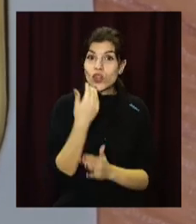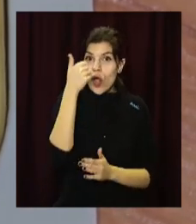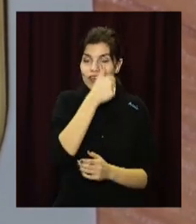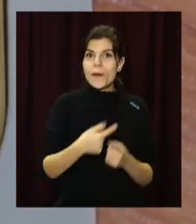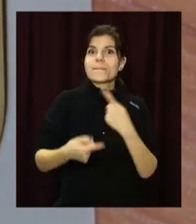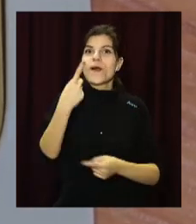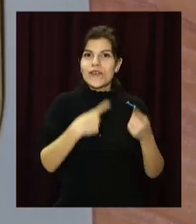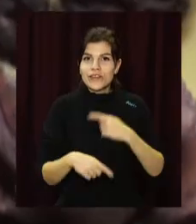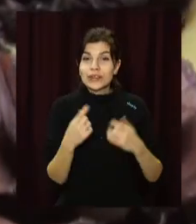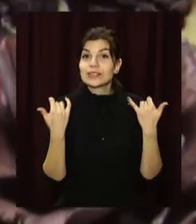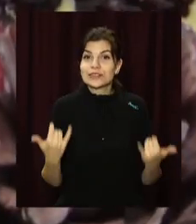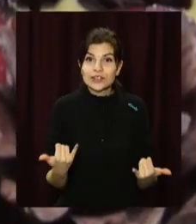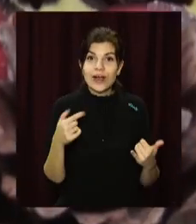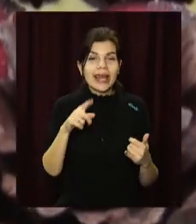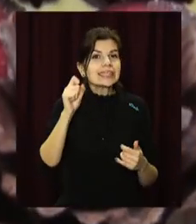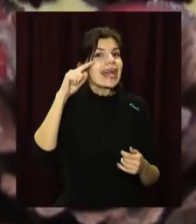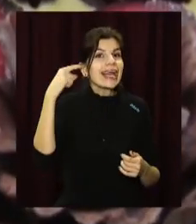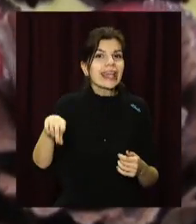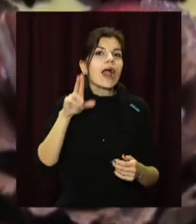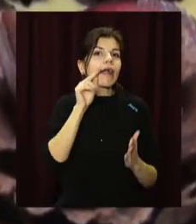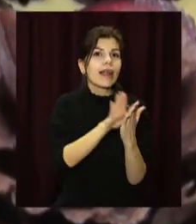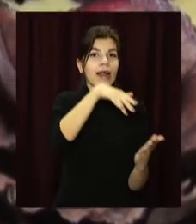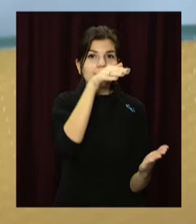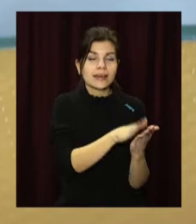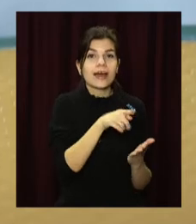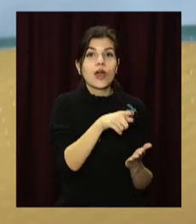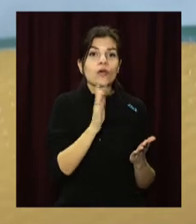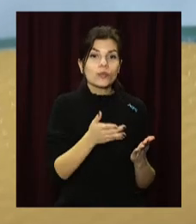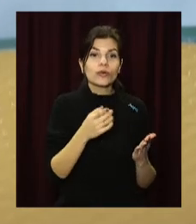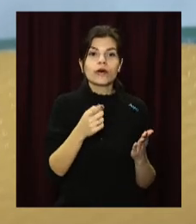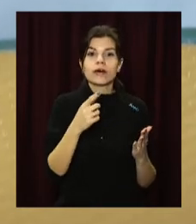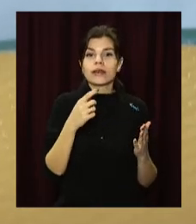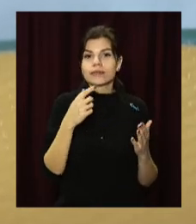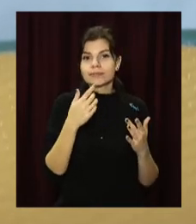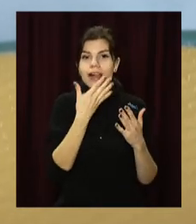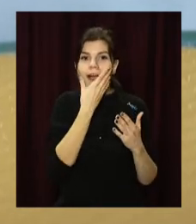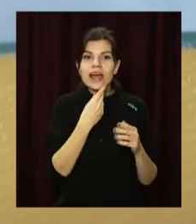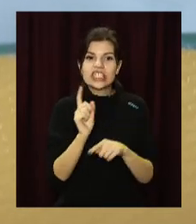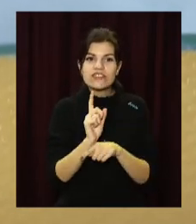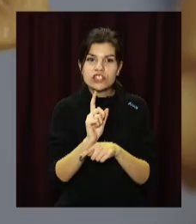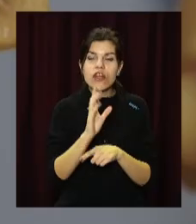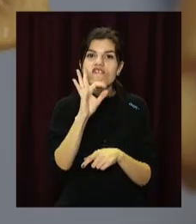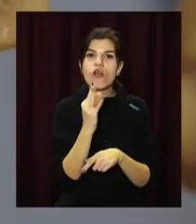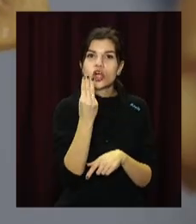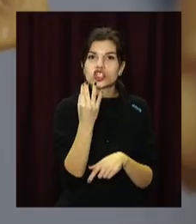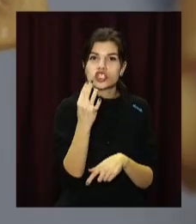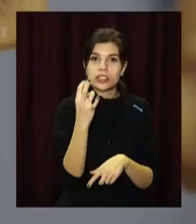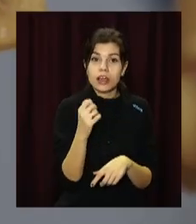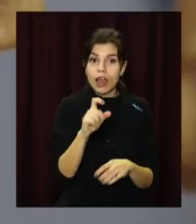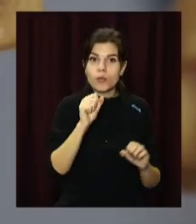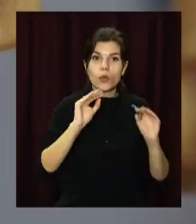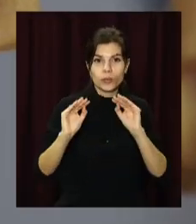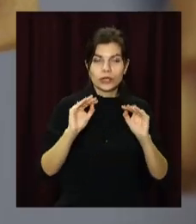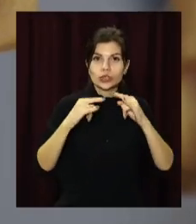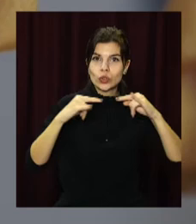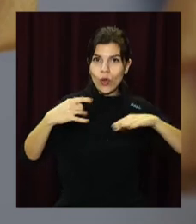повертається. Сьогодні він за китайським календарем. До свято будуть доречними екологічні та запашні свічки з восчини. Ними можна прикрасити